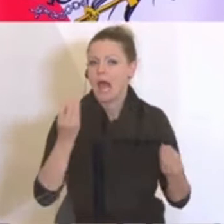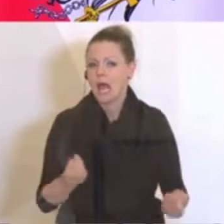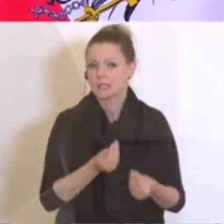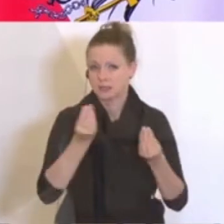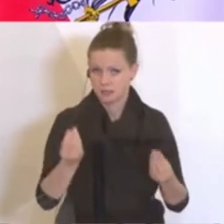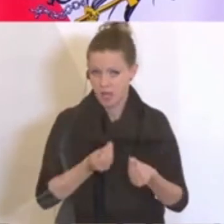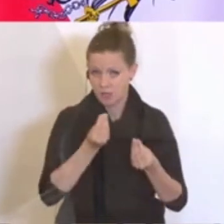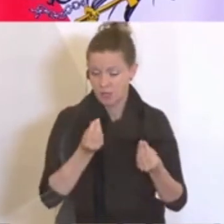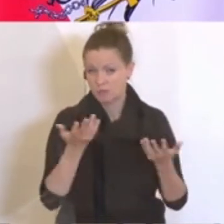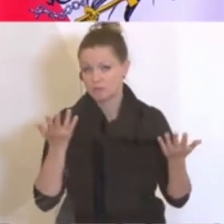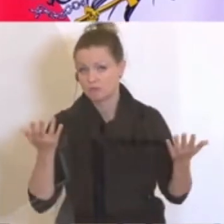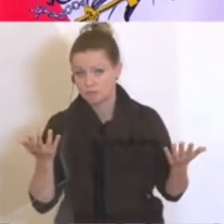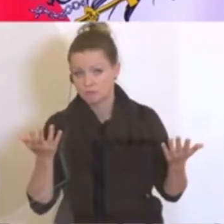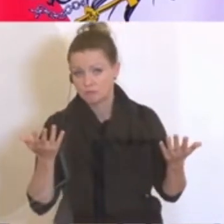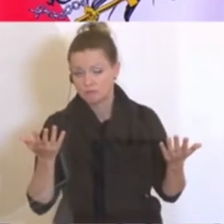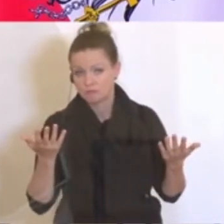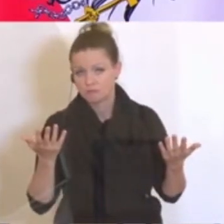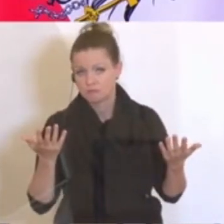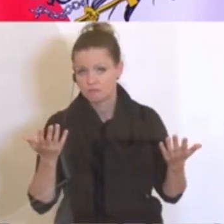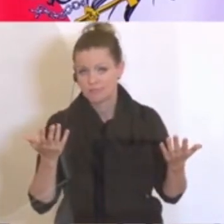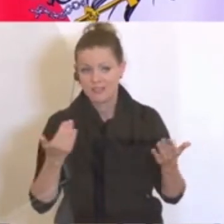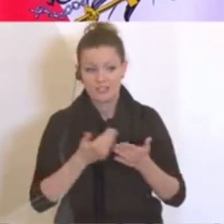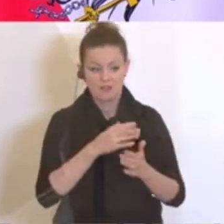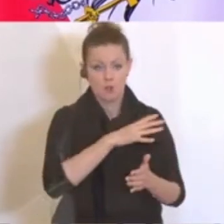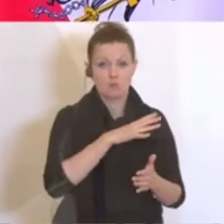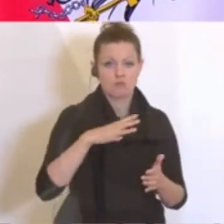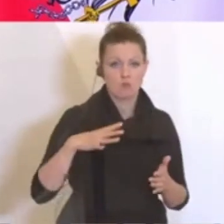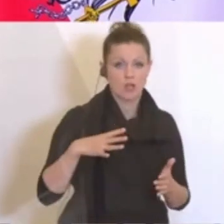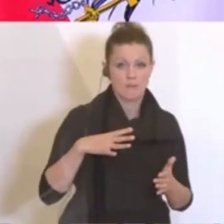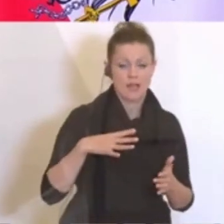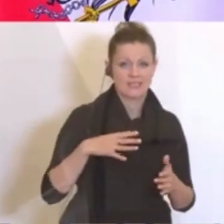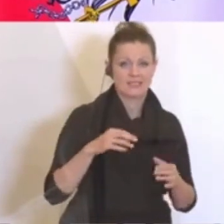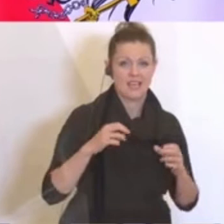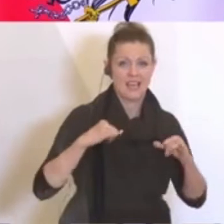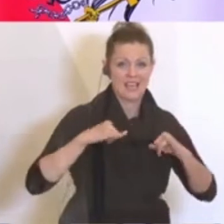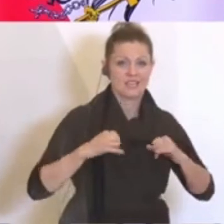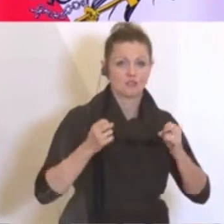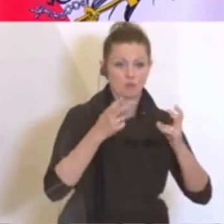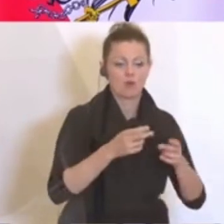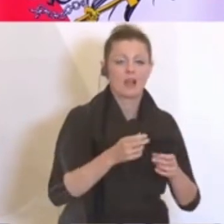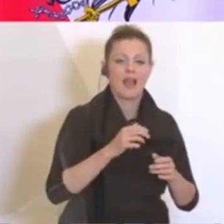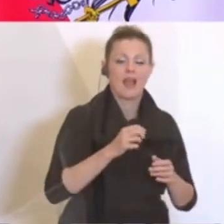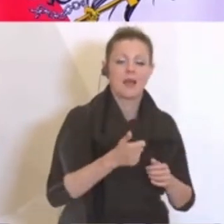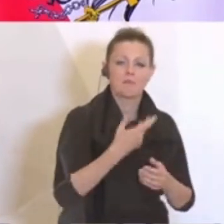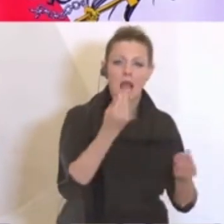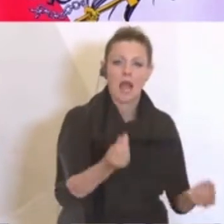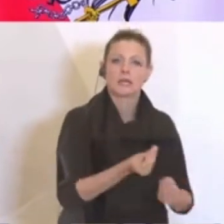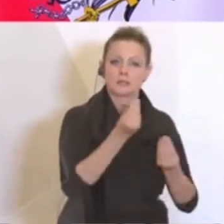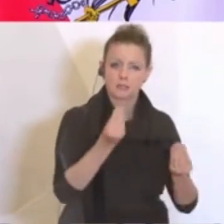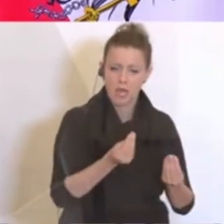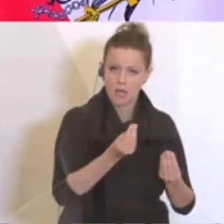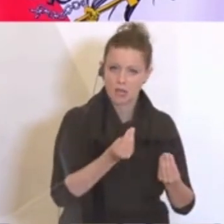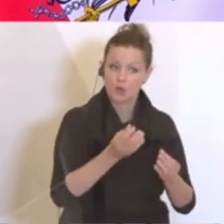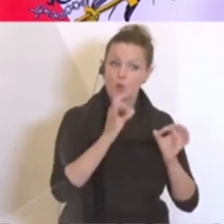und das würde das Argument des Bürgermeisters von Innsbruck unterstützen, dass das eine oder andere mit gutem Willen